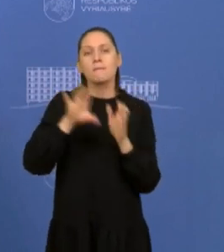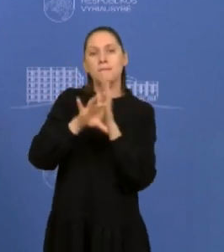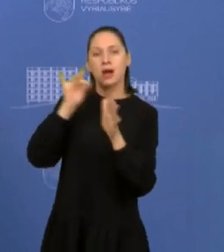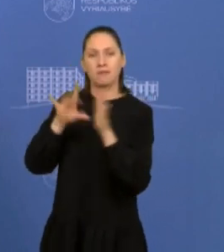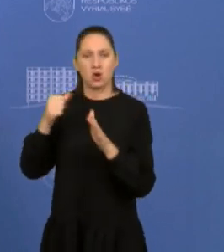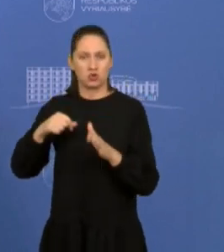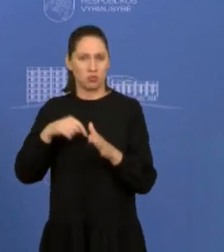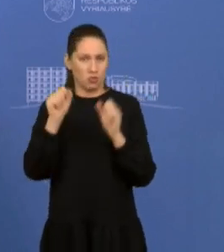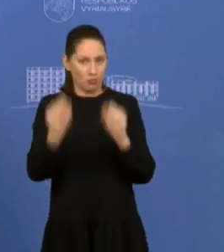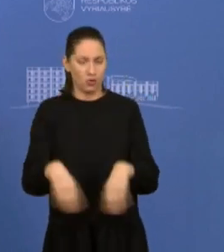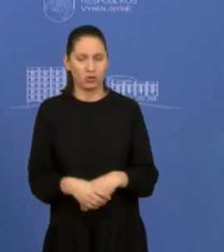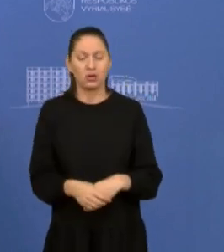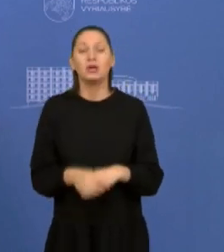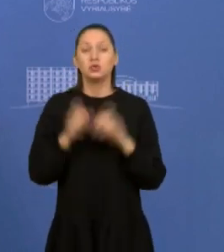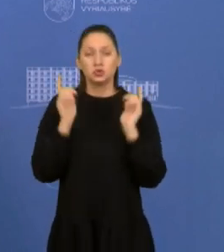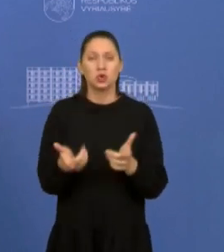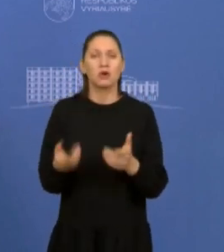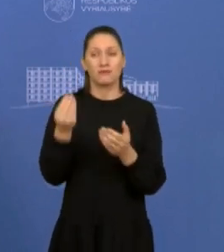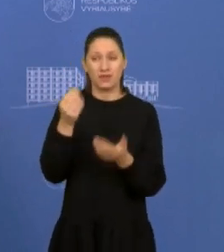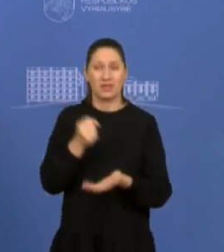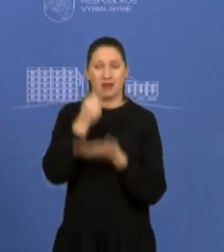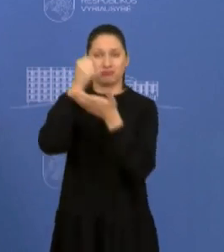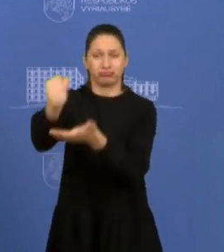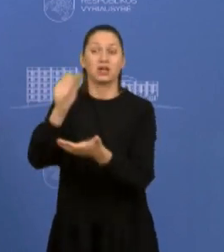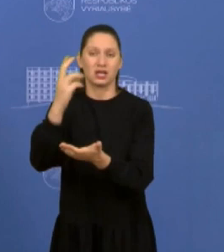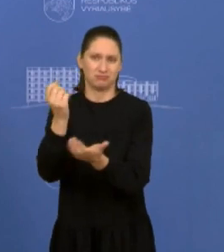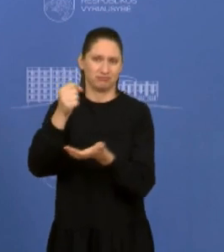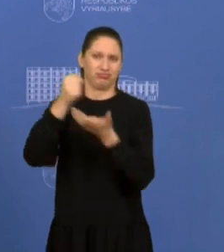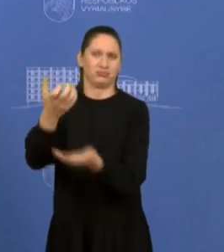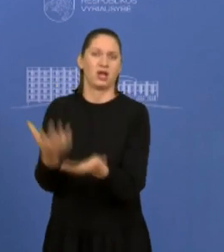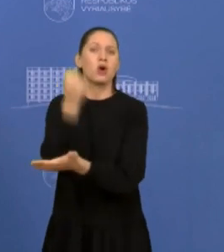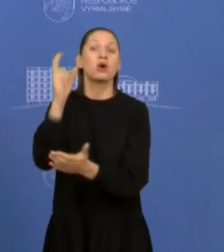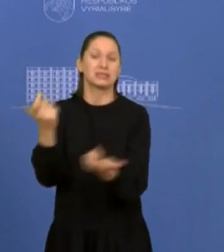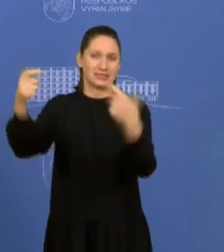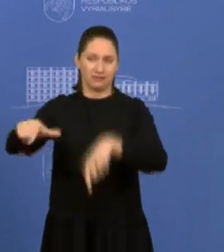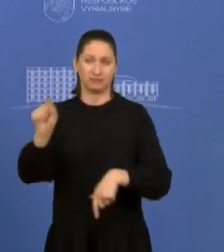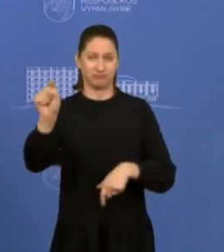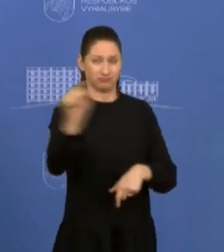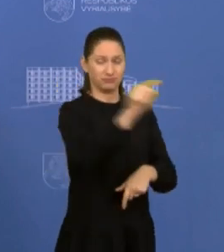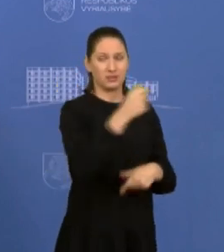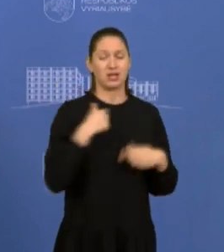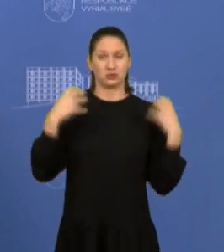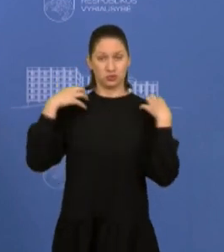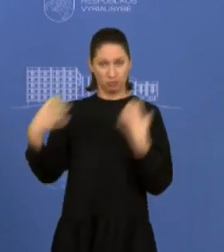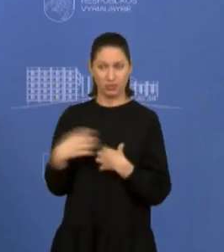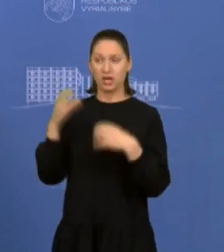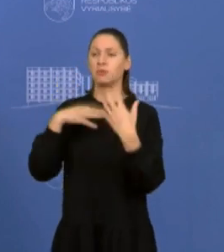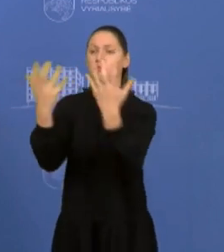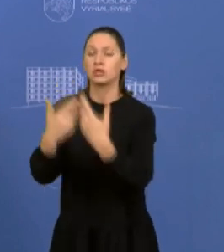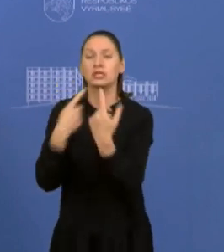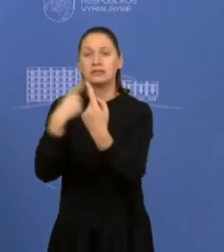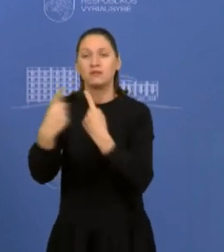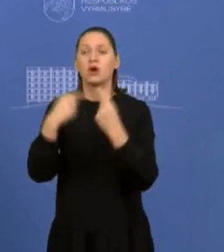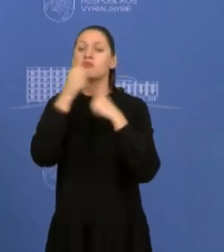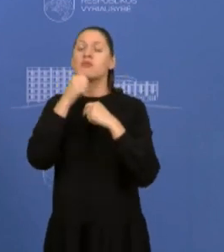finansai atiteks savivaldai. Aš regionų tarybose merams esu preliminai parodas, ką jie galės